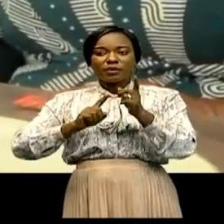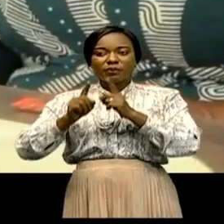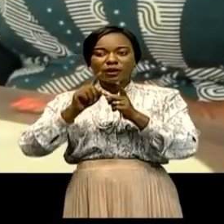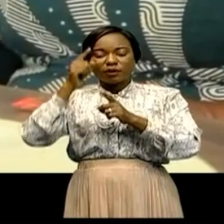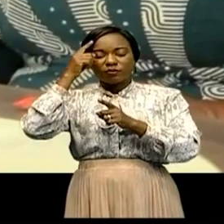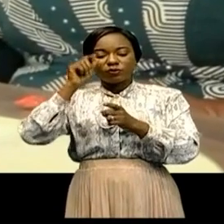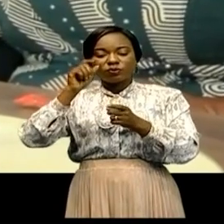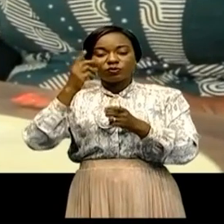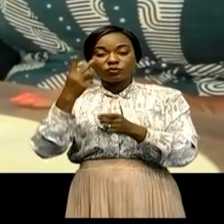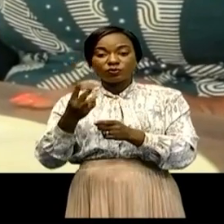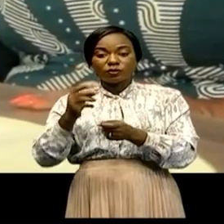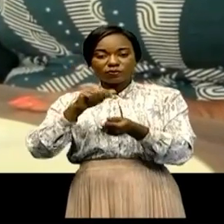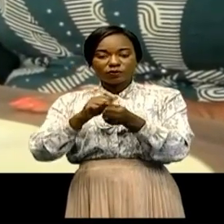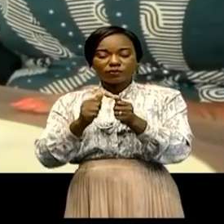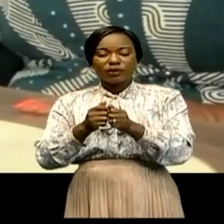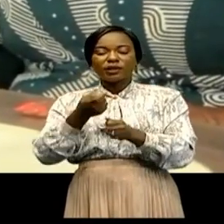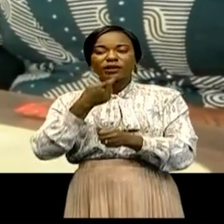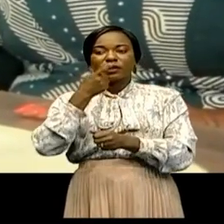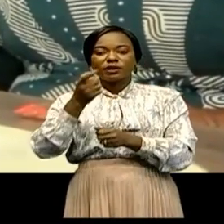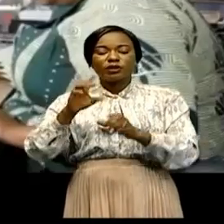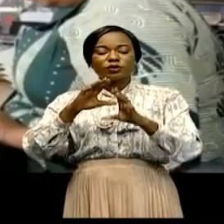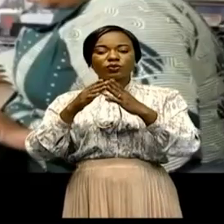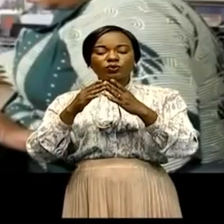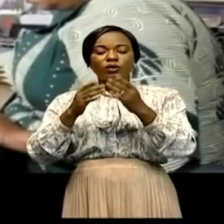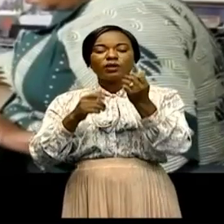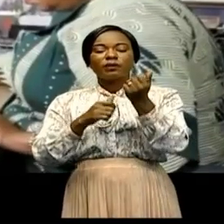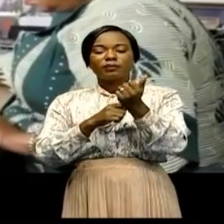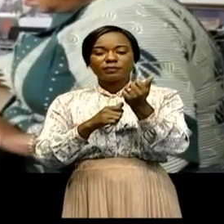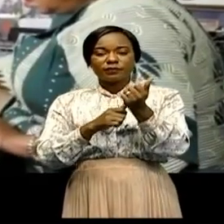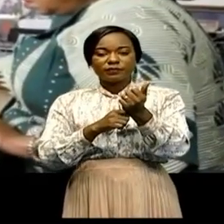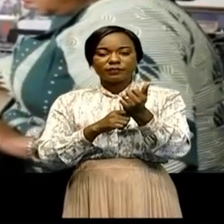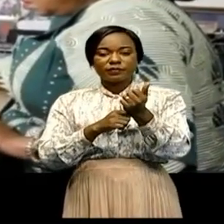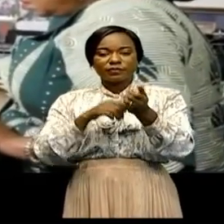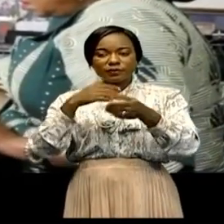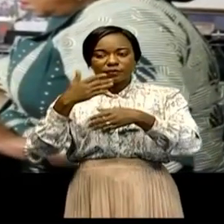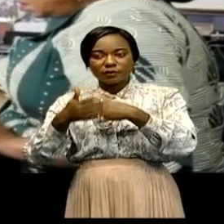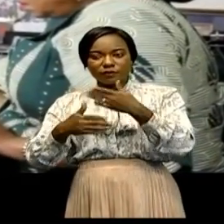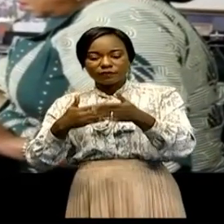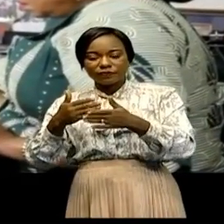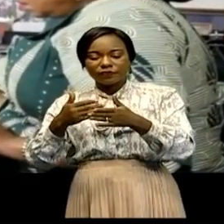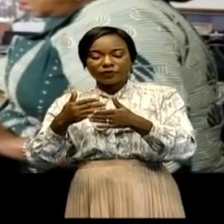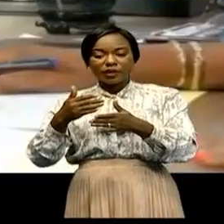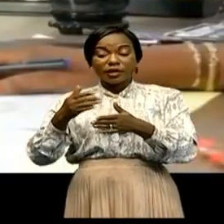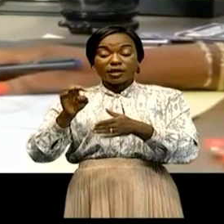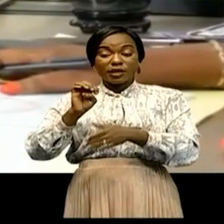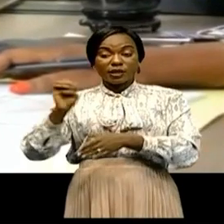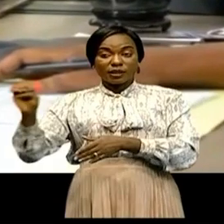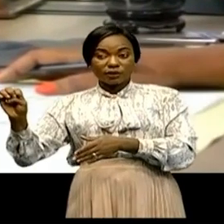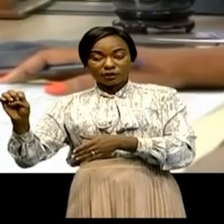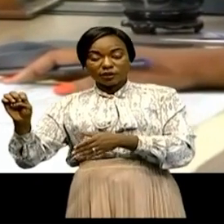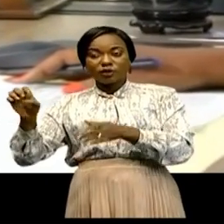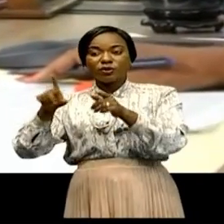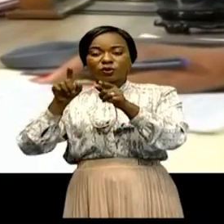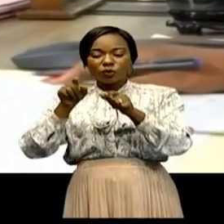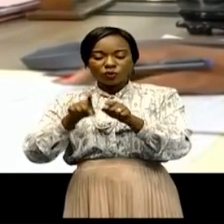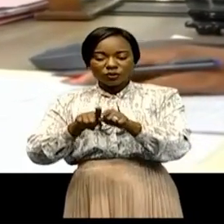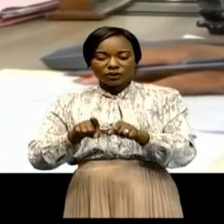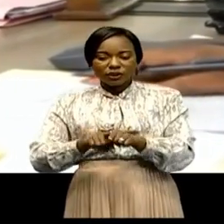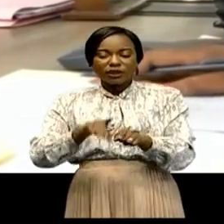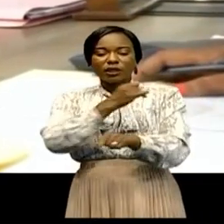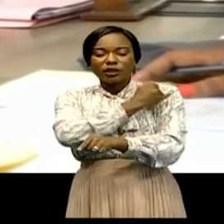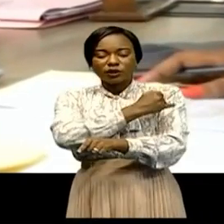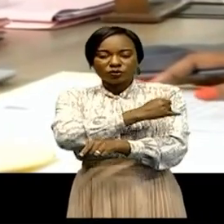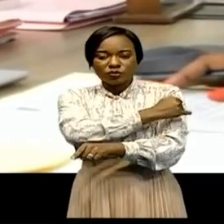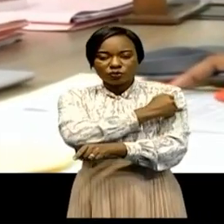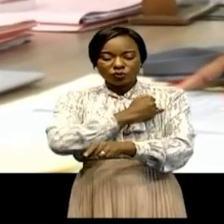Elle a indiqué que toutes les unités du secteur opérationnel basé en Itourie sont en alerte maximale et elles ont